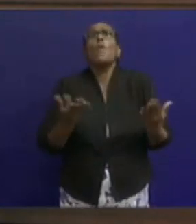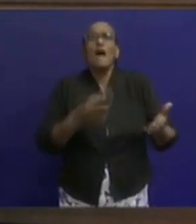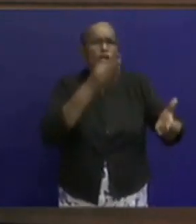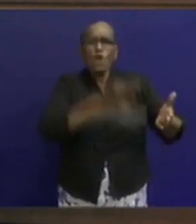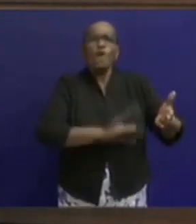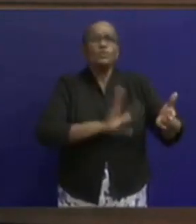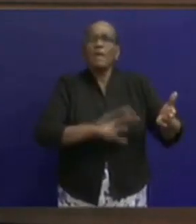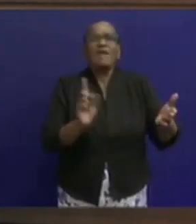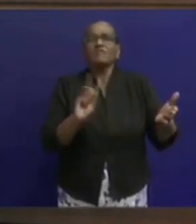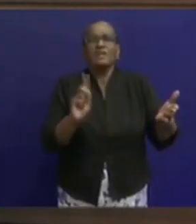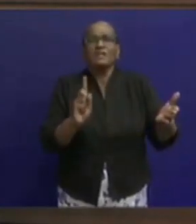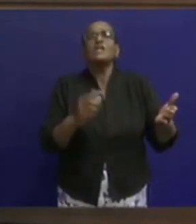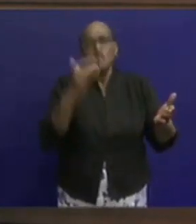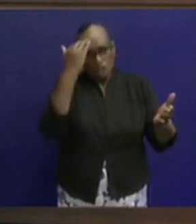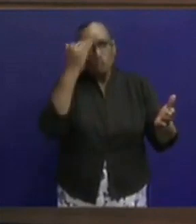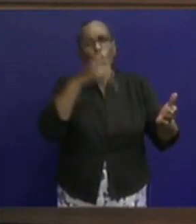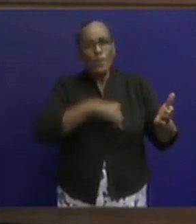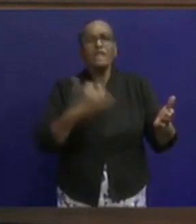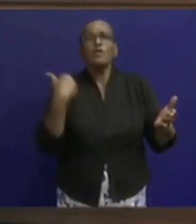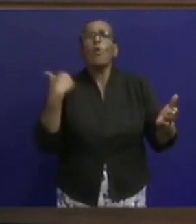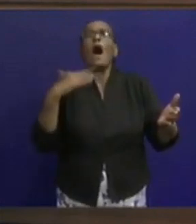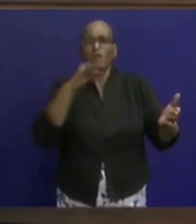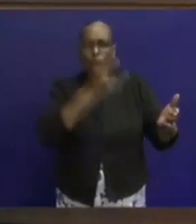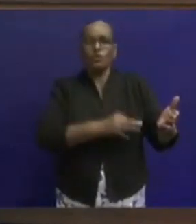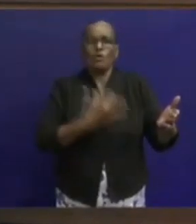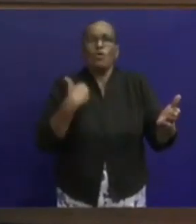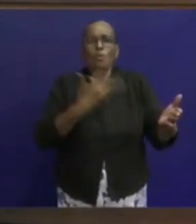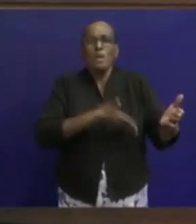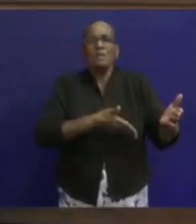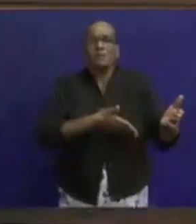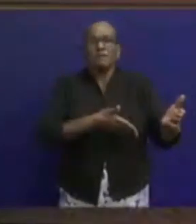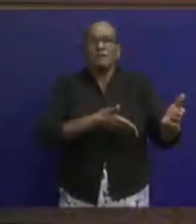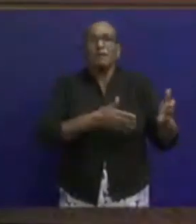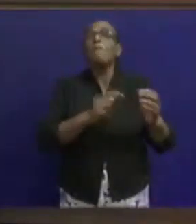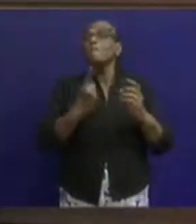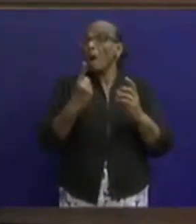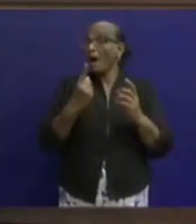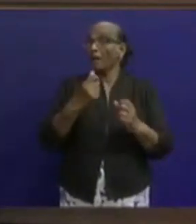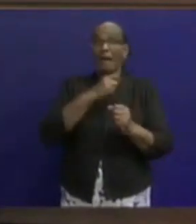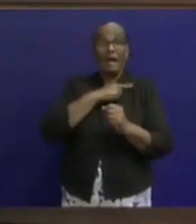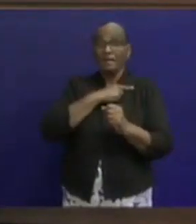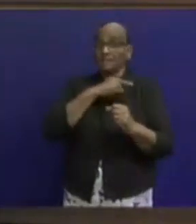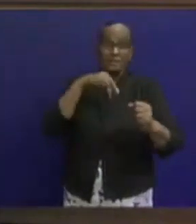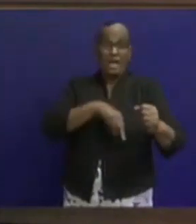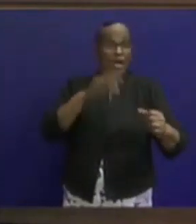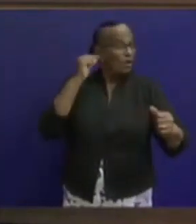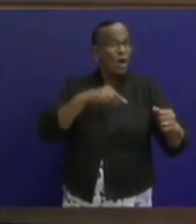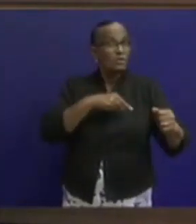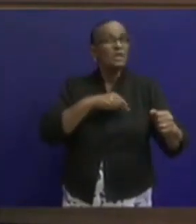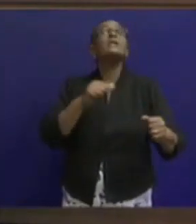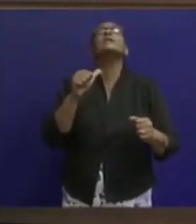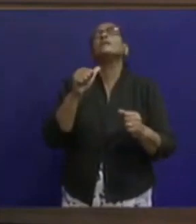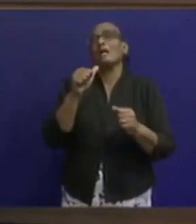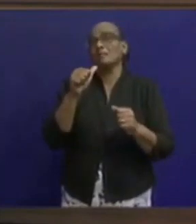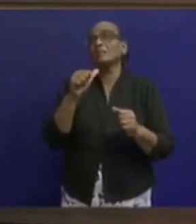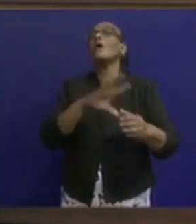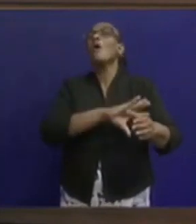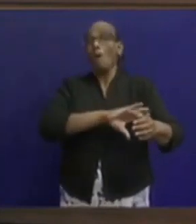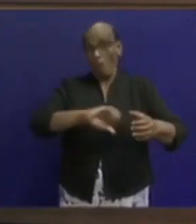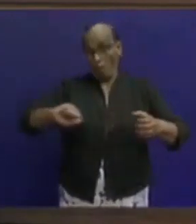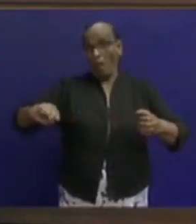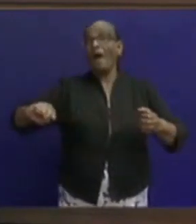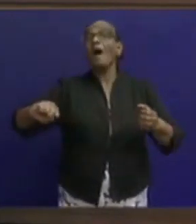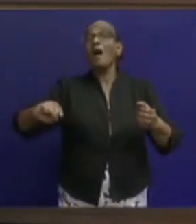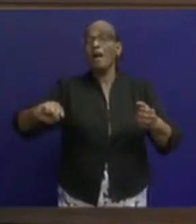wordt gezegd. Maar we gaan er niet voor schroomen om anders op te treden. En u weg te halen uit